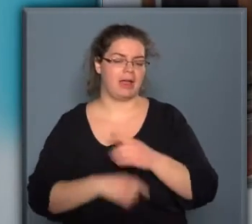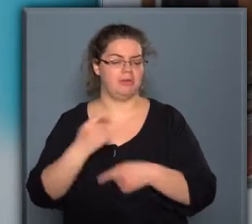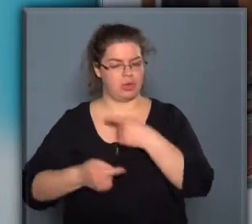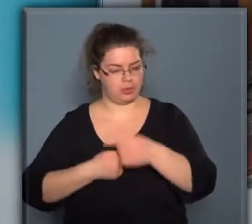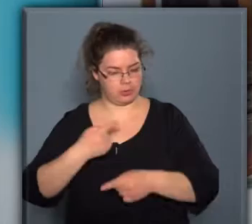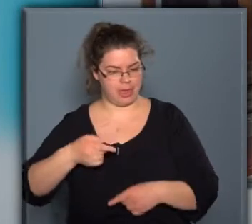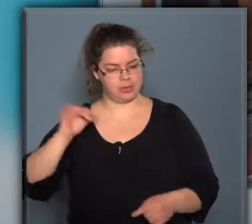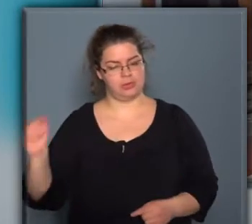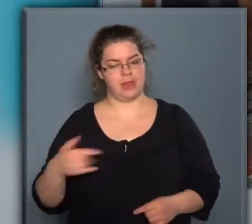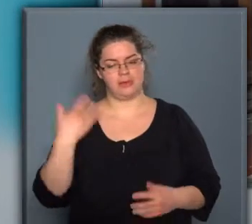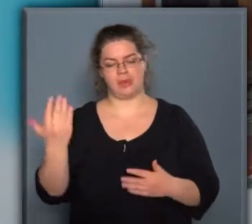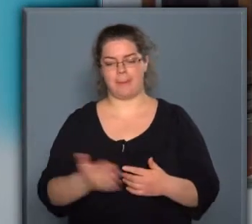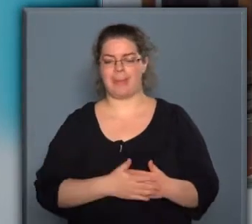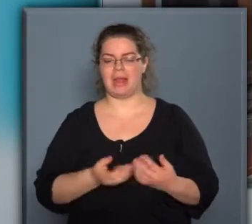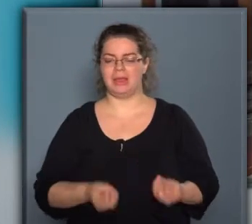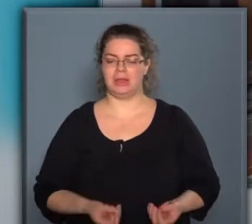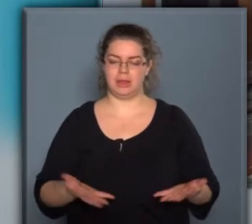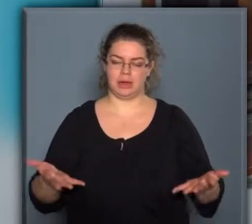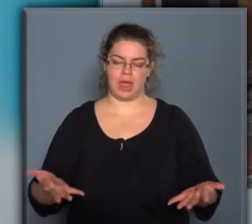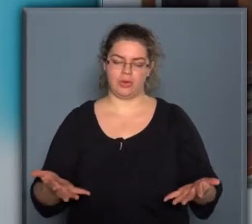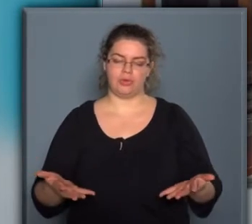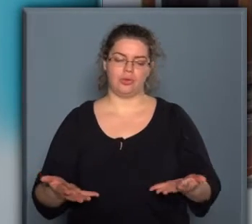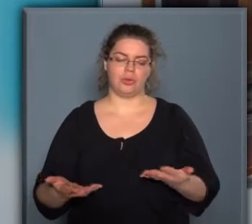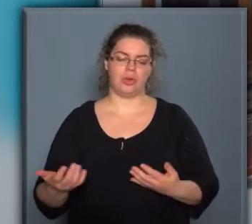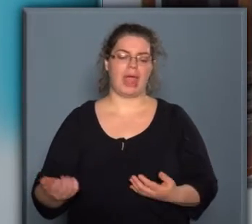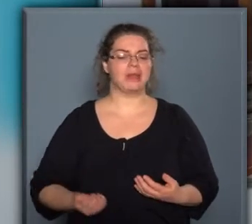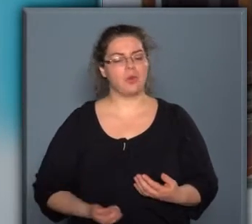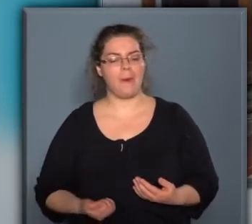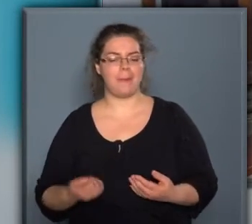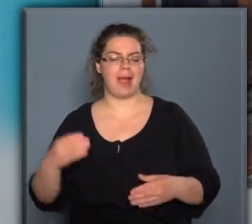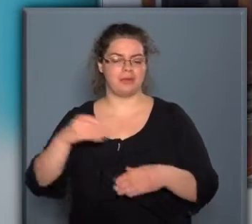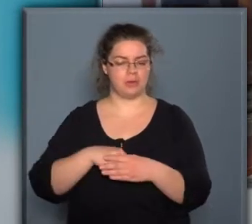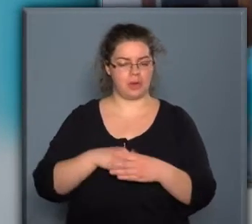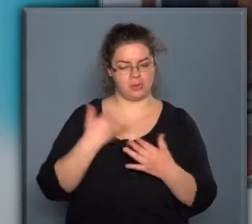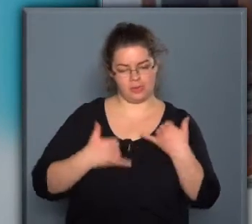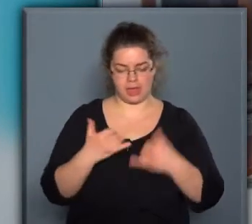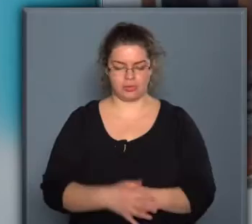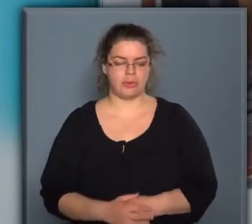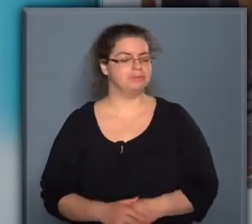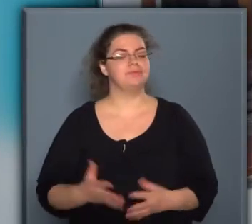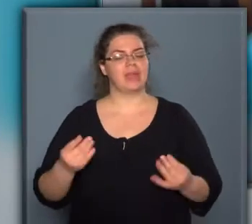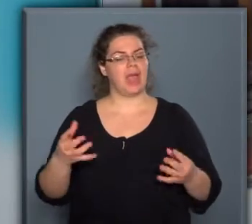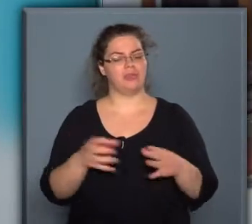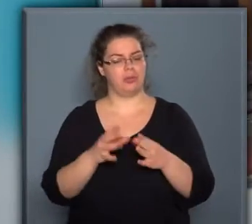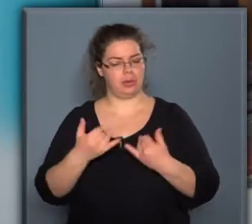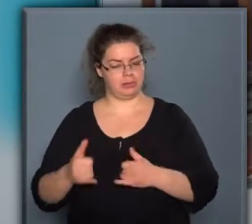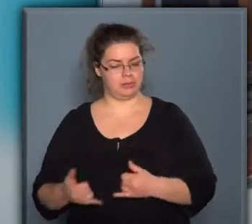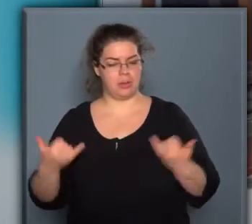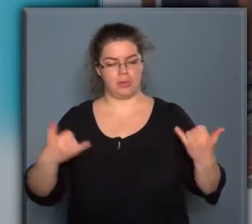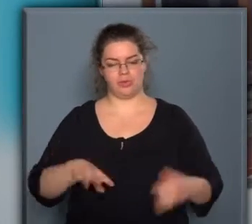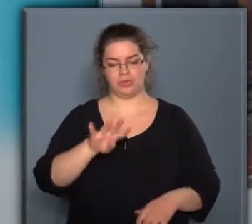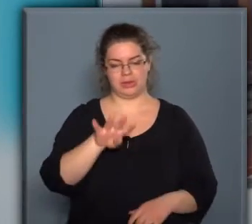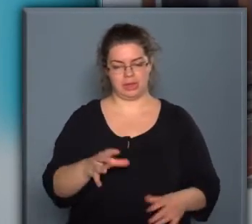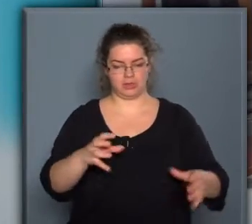hagyományosan, és emellében kirdessünk meg egy kolbásztörtőversenyt. Hány csapat vesz részt? Most négy